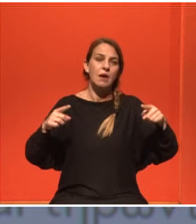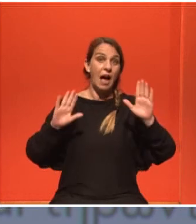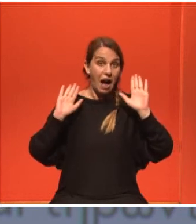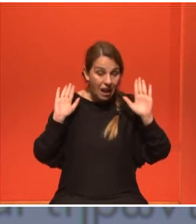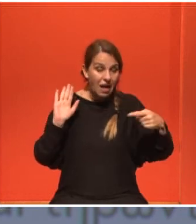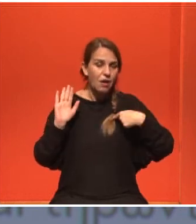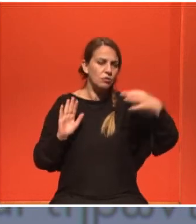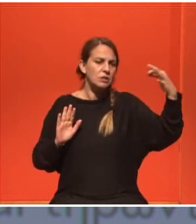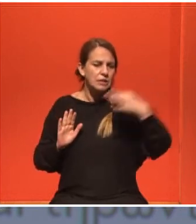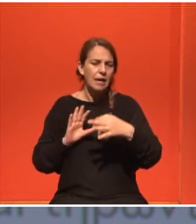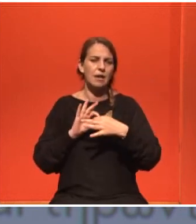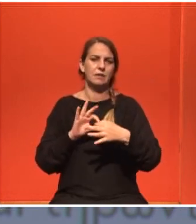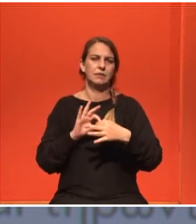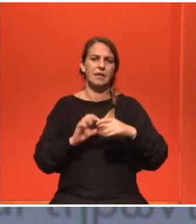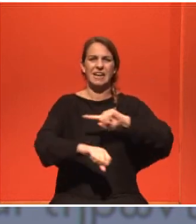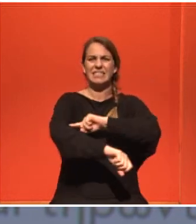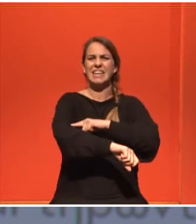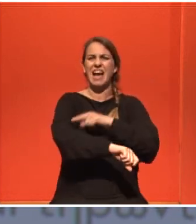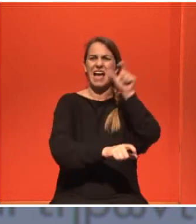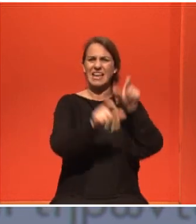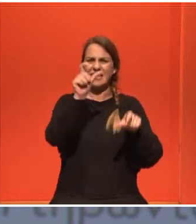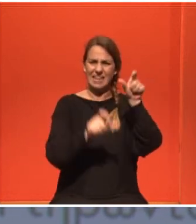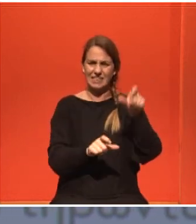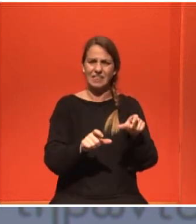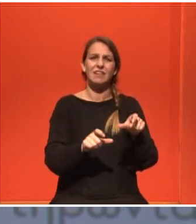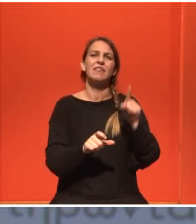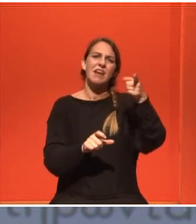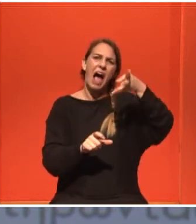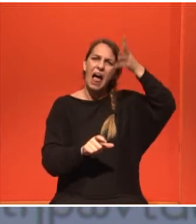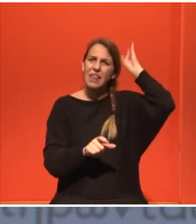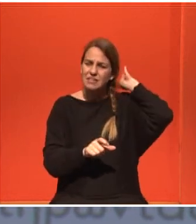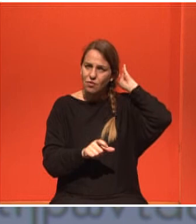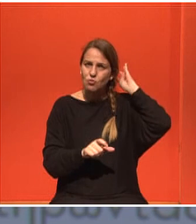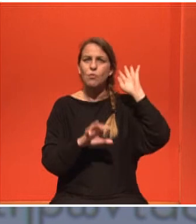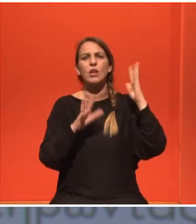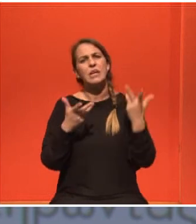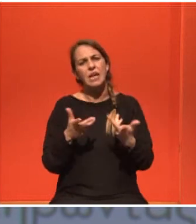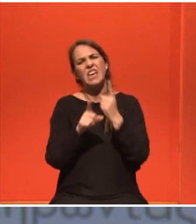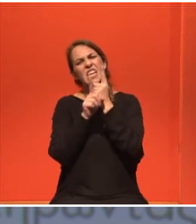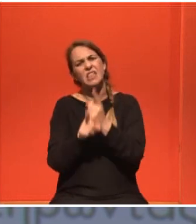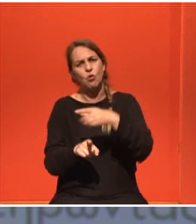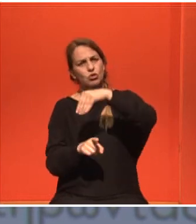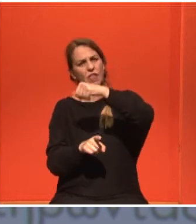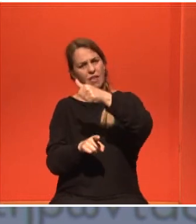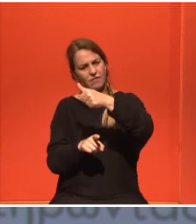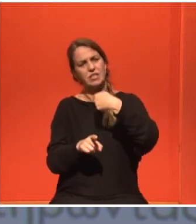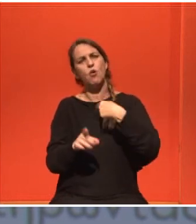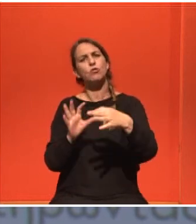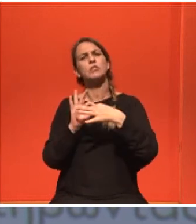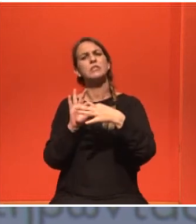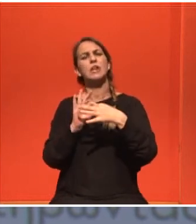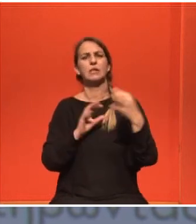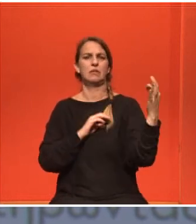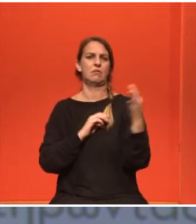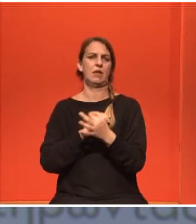συνεργασία με τους γιατρούς μου, πάνω στο αιματολογικό της Αλεξανδρούπολης και με τον διαβητολόγο μου, τον κύριο Τσούτσα. Έχω καταφέρει να έχω